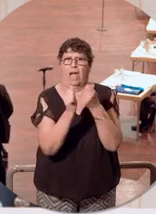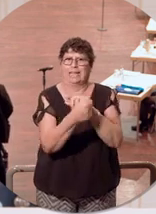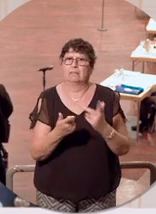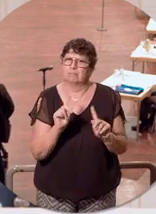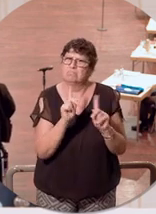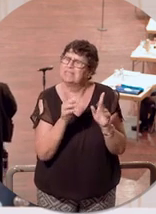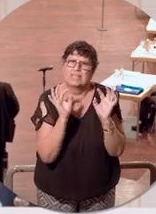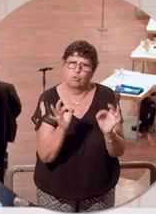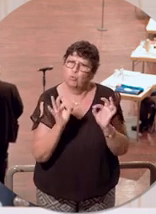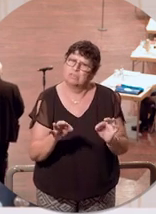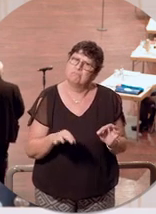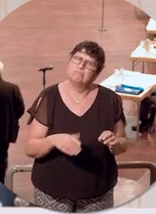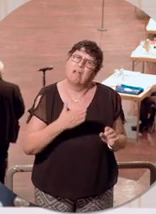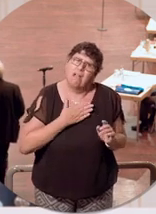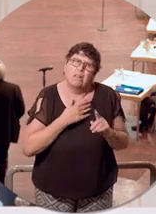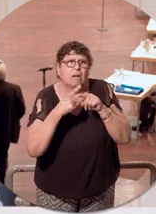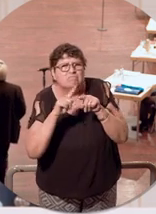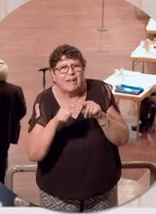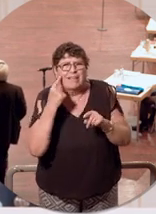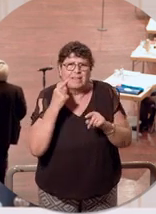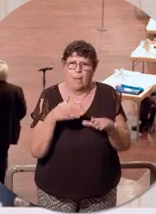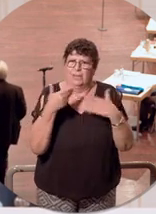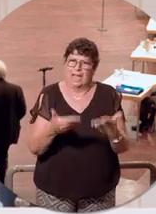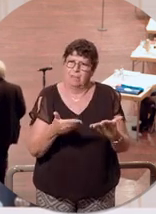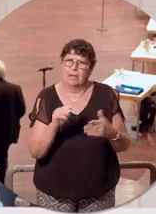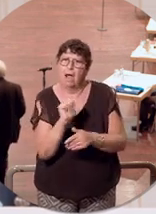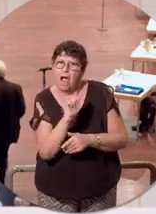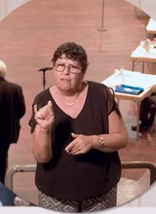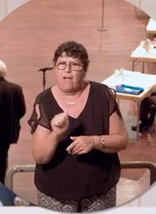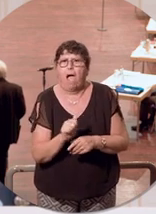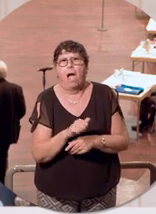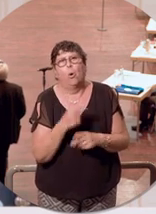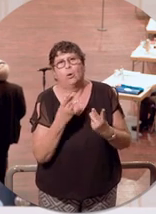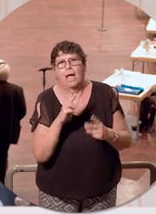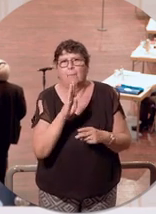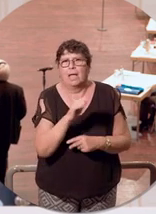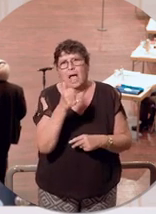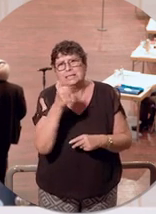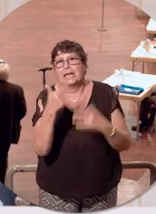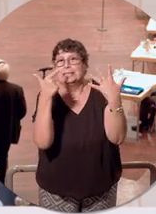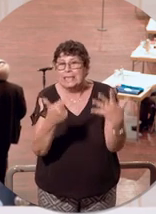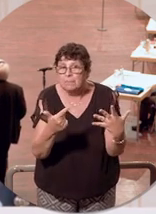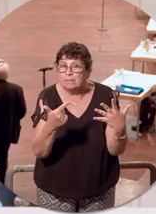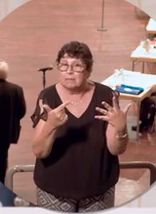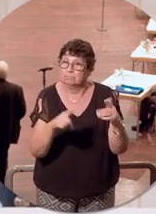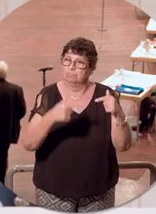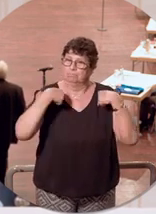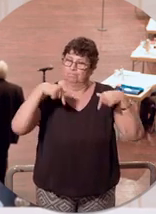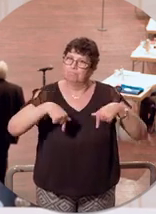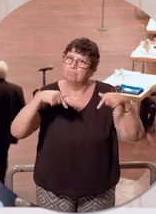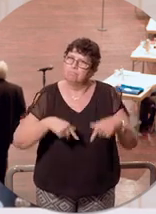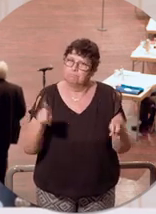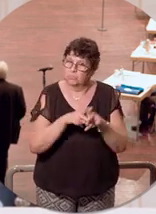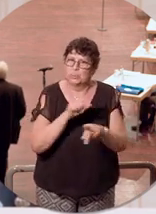sollten damit etwas sachlicher umgehen. Wir erinnern uns jedenfalls an die Alpha-Variante oder B.1.1.7, wie Sie wollen. Die hat sich eben bei uns innerhalb